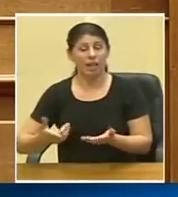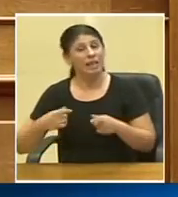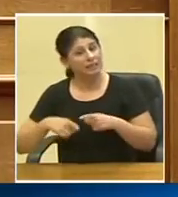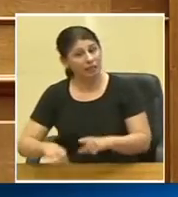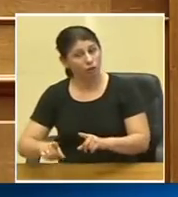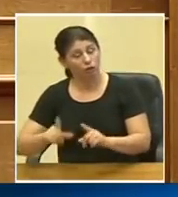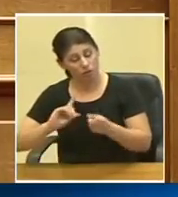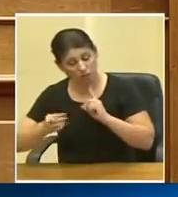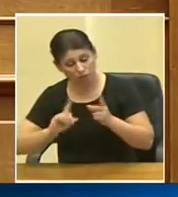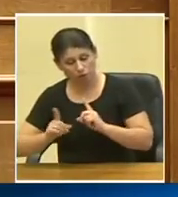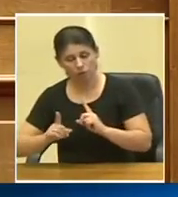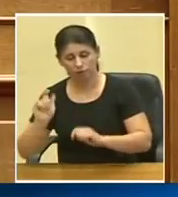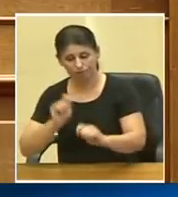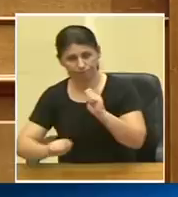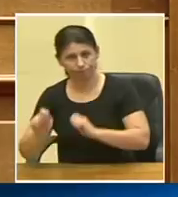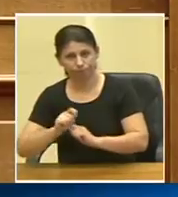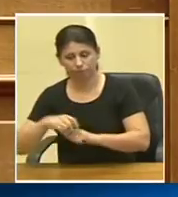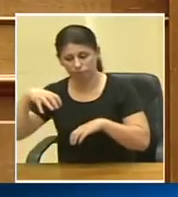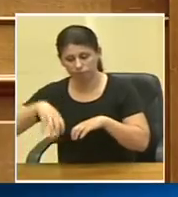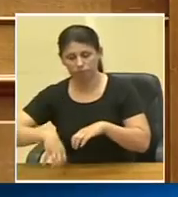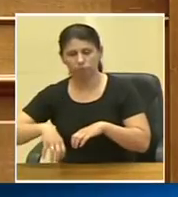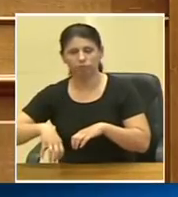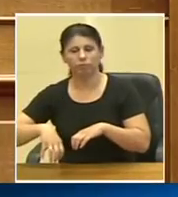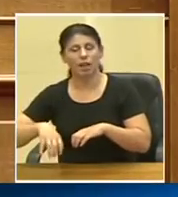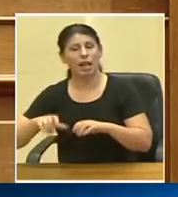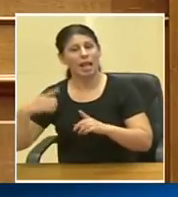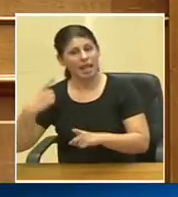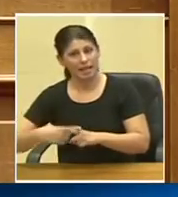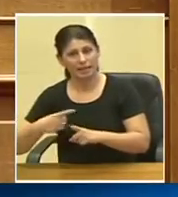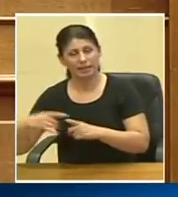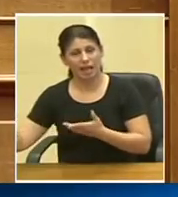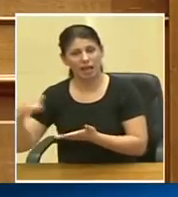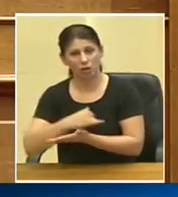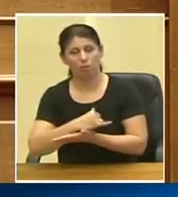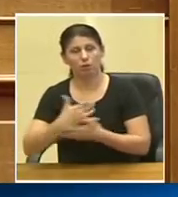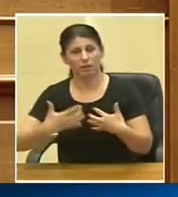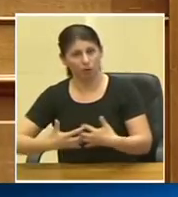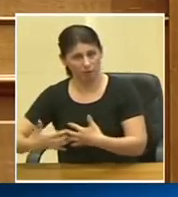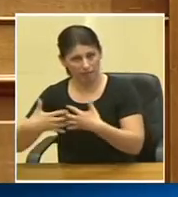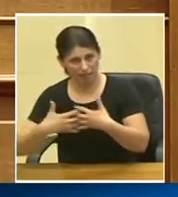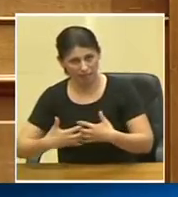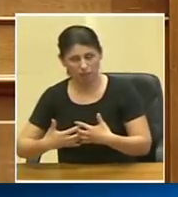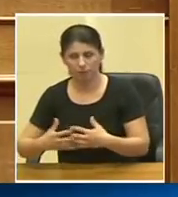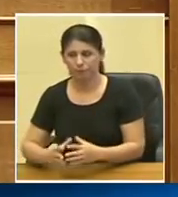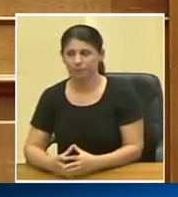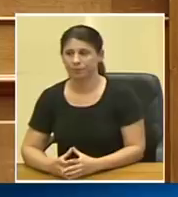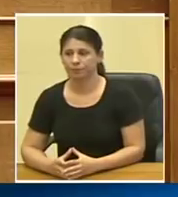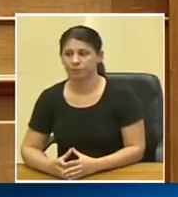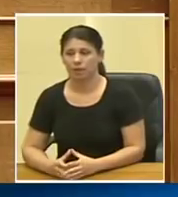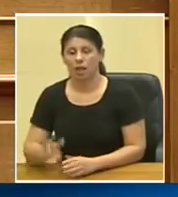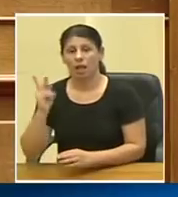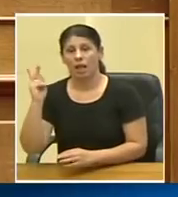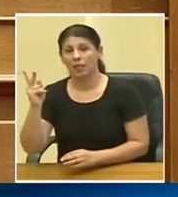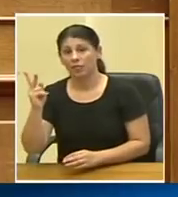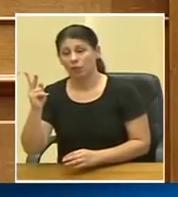επισκευαστούν στις εγκαταστάσεις της Εθνικής Αεροπορικής Βιομηχανίας, Μηδιακανικής Βιομηχανίας, τα δύο